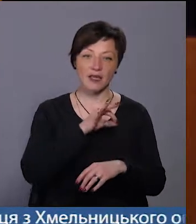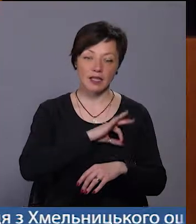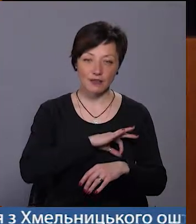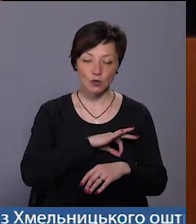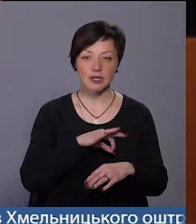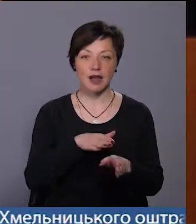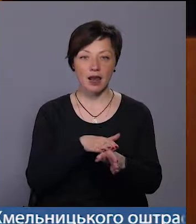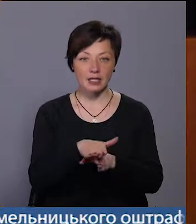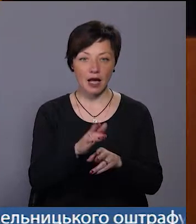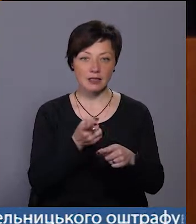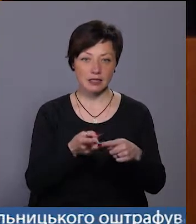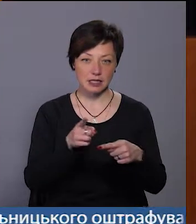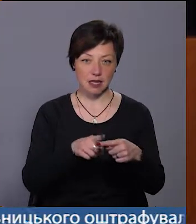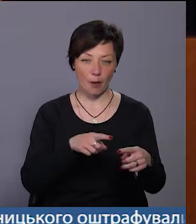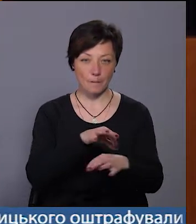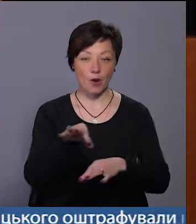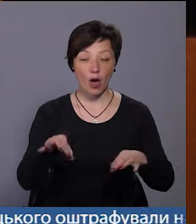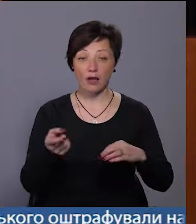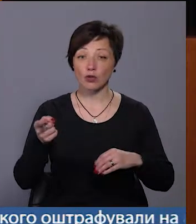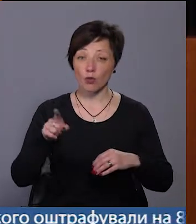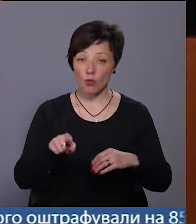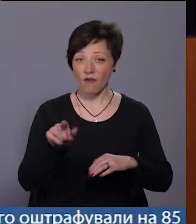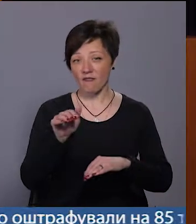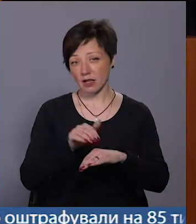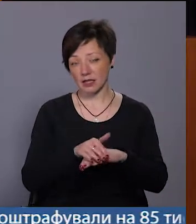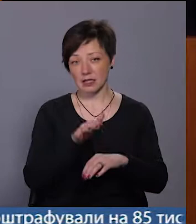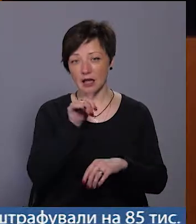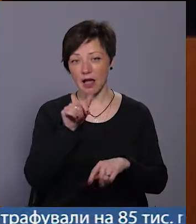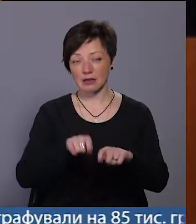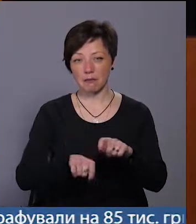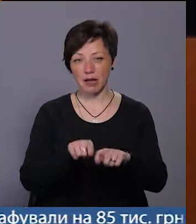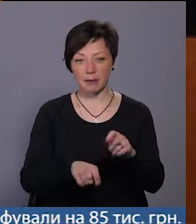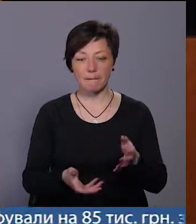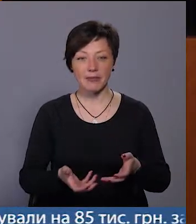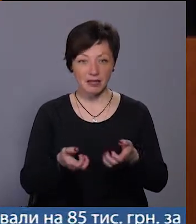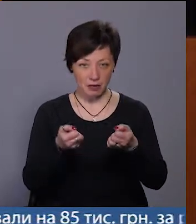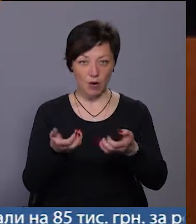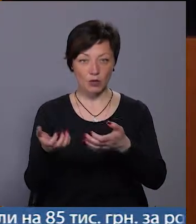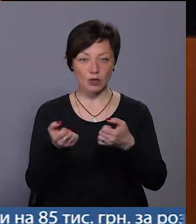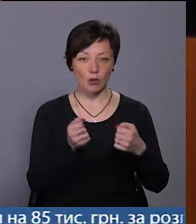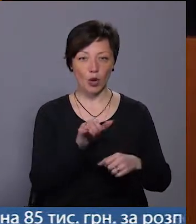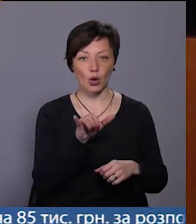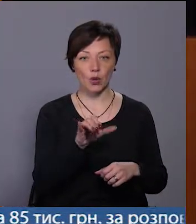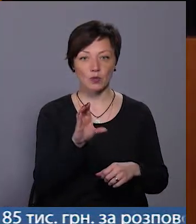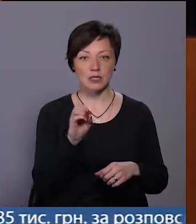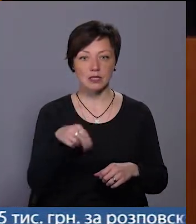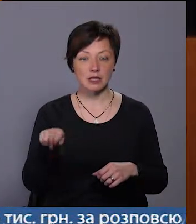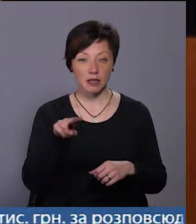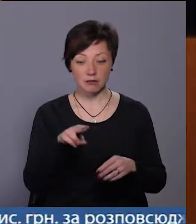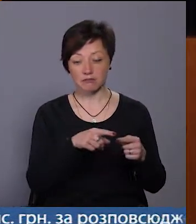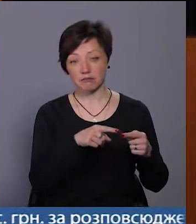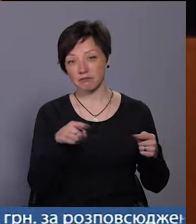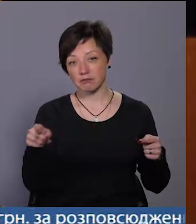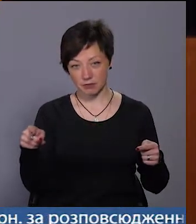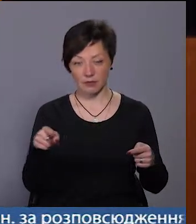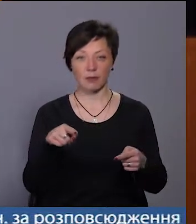реалізації цих проєктів. Тому це фактично така експертна підтримка, яку ми вже отримуємо від USAID протягом тривалого часу, тому що ми вже